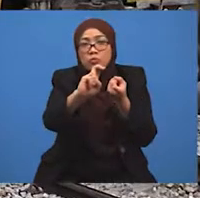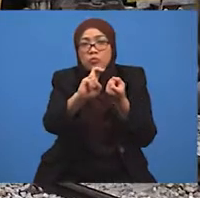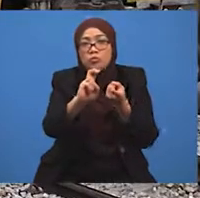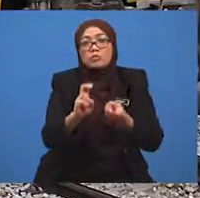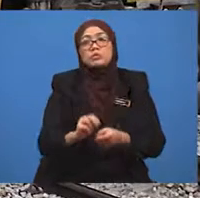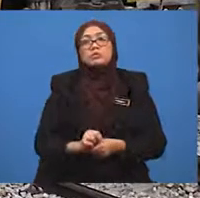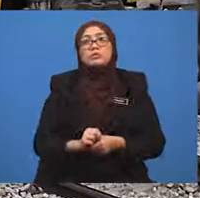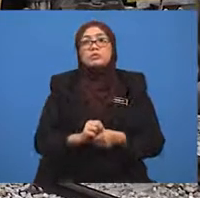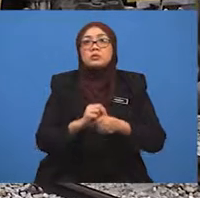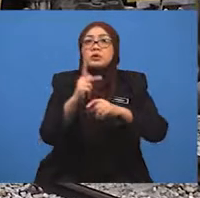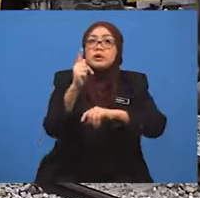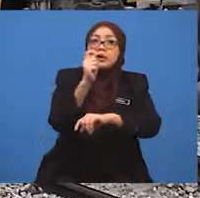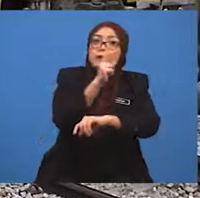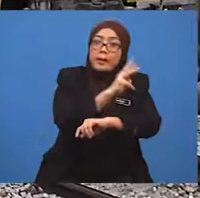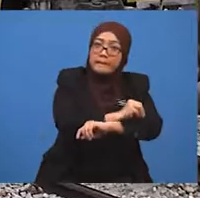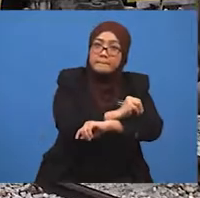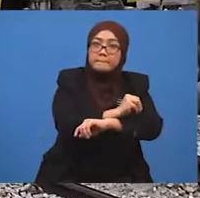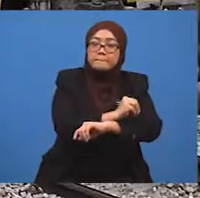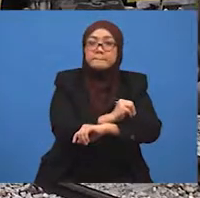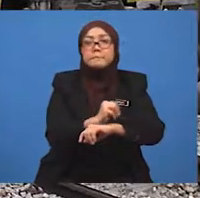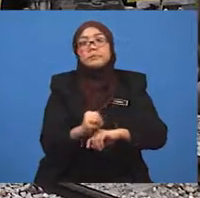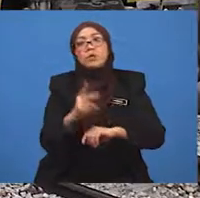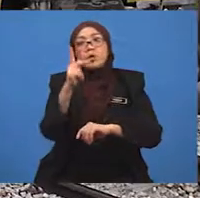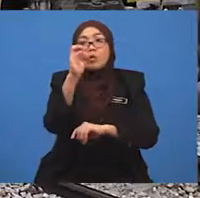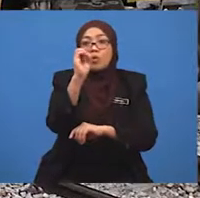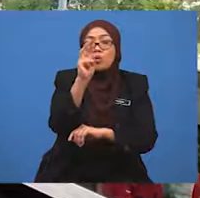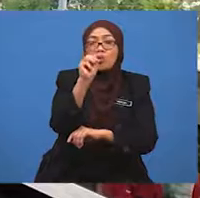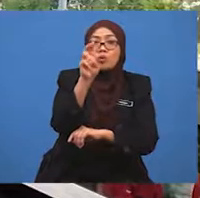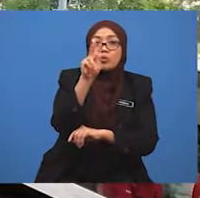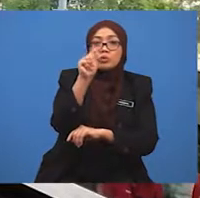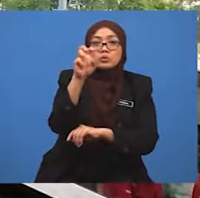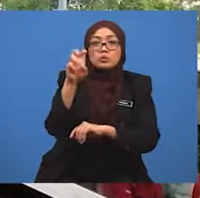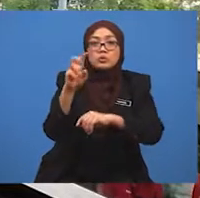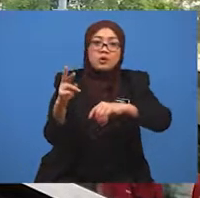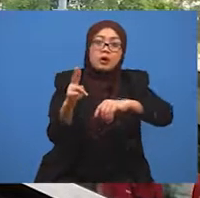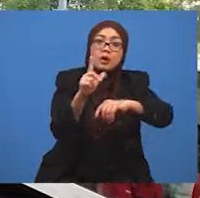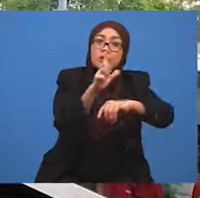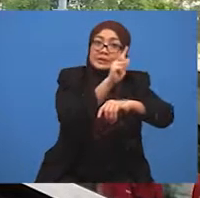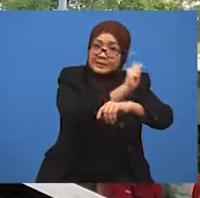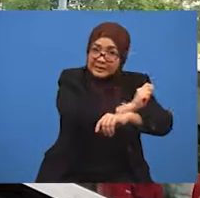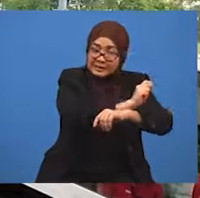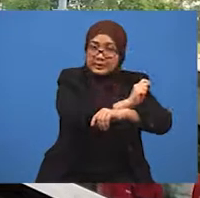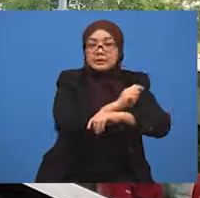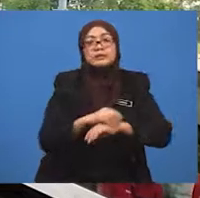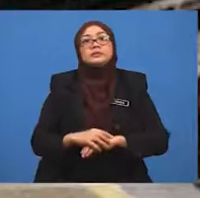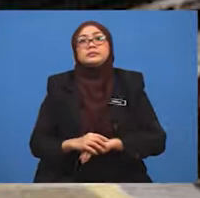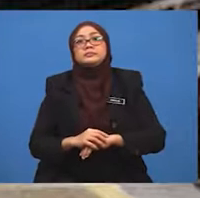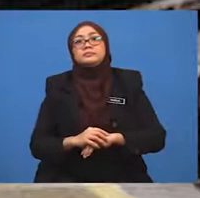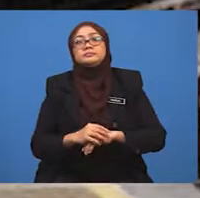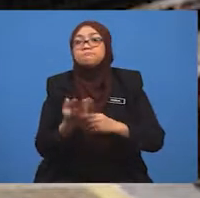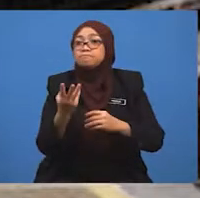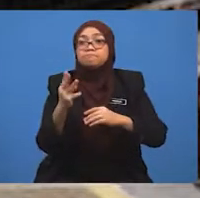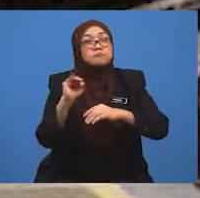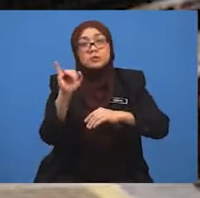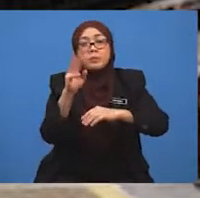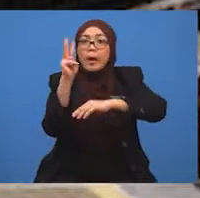KTM, komuter, KTM antara bandar, transit aliran ringan LRT, transit